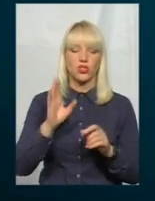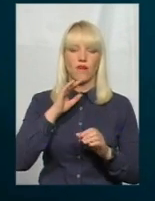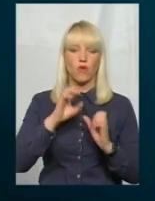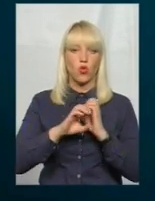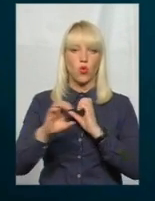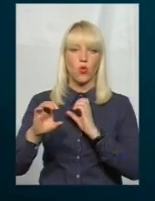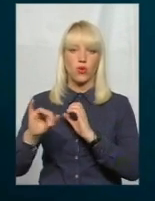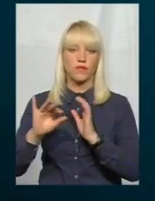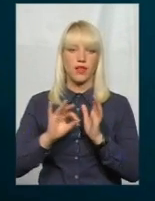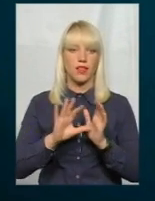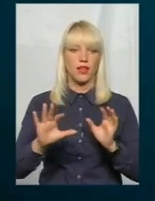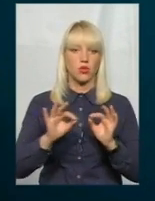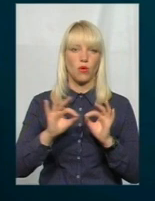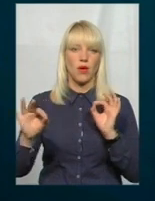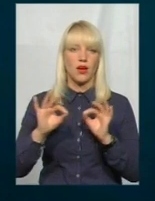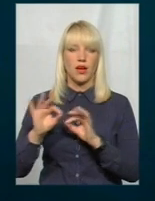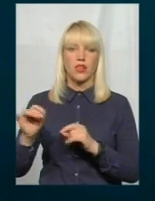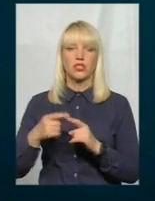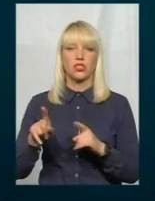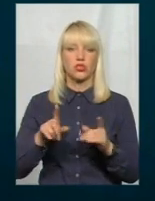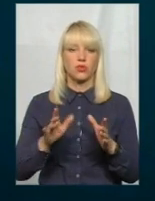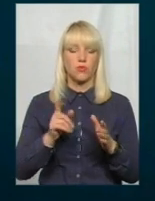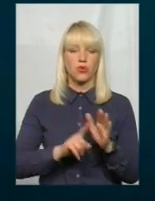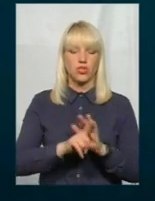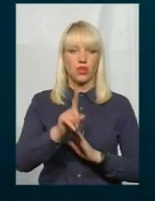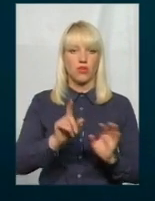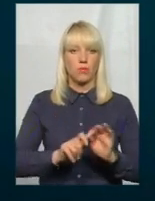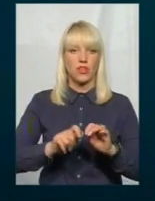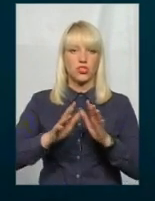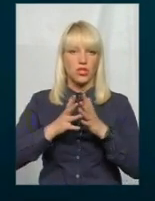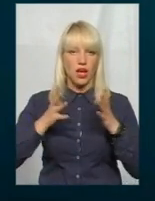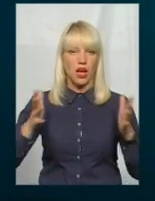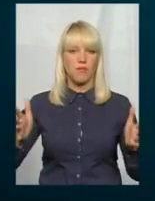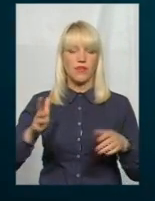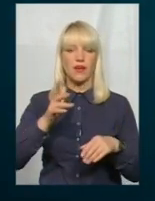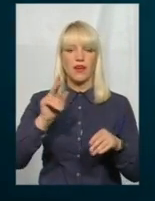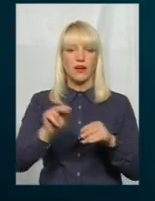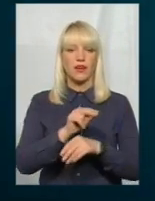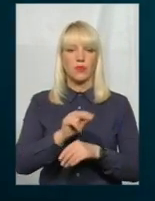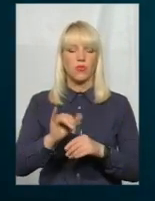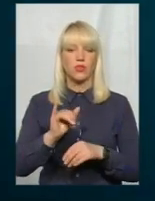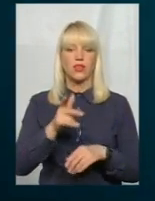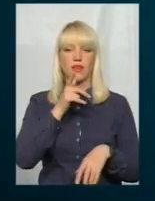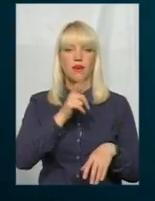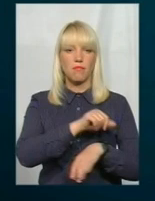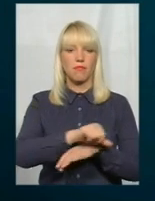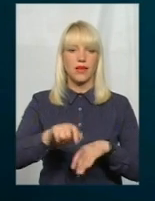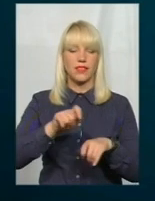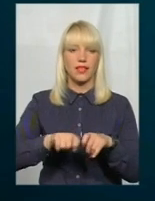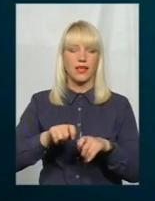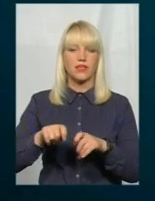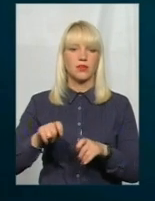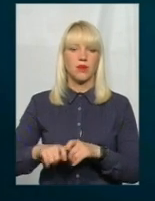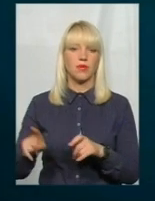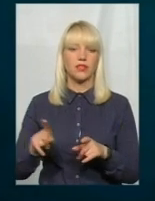те, що розпочато масштабні ремонти і митний експеримент, який залучив 212 мільйонів